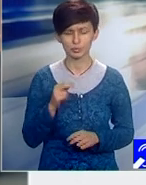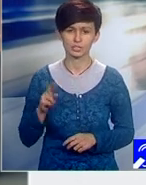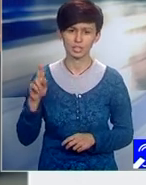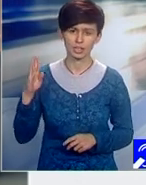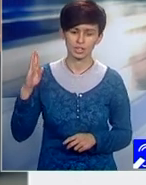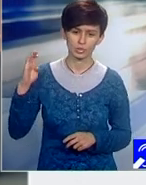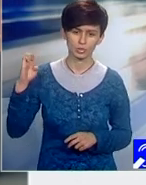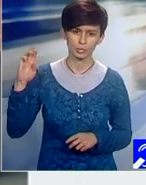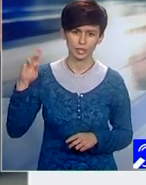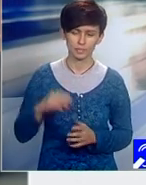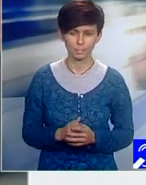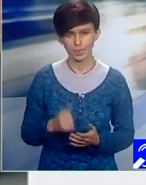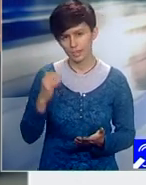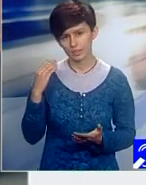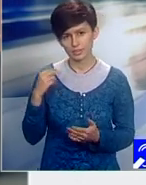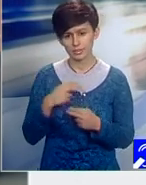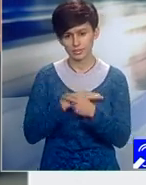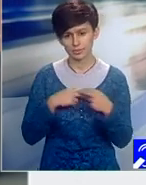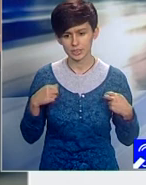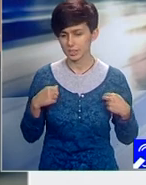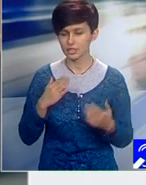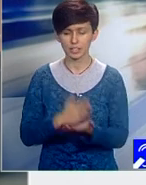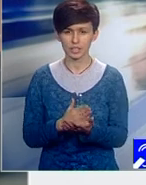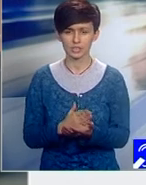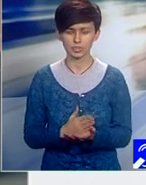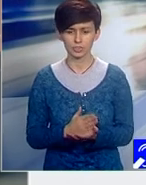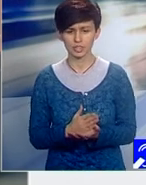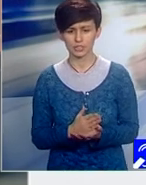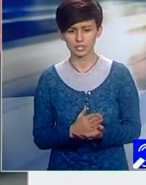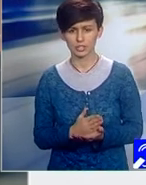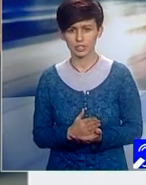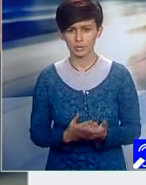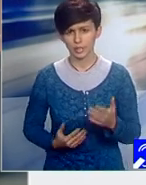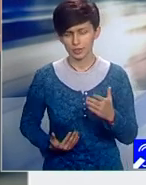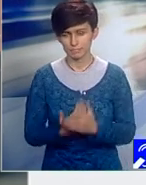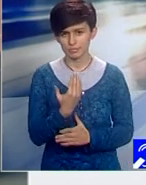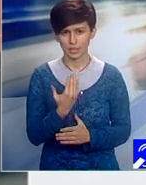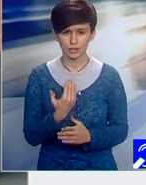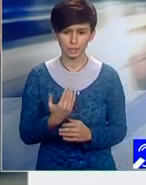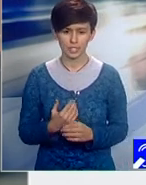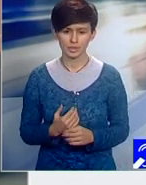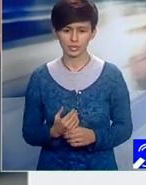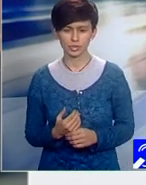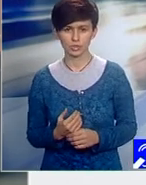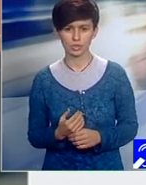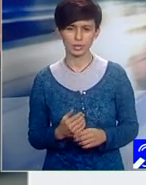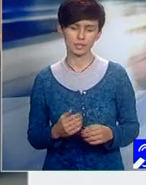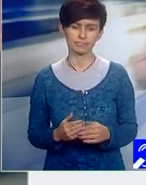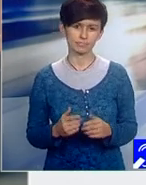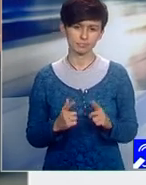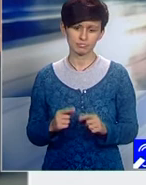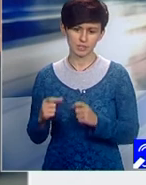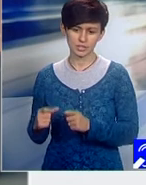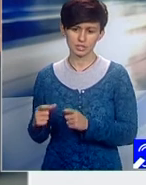a hotărât până la un nou avampost, să spunem așa, până la o nouă stare, de fapt,